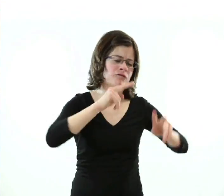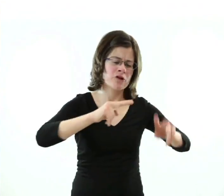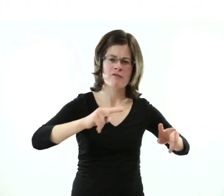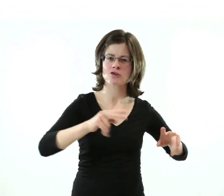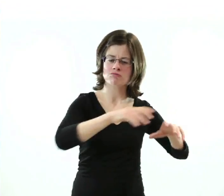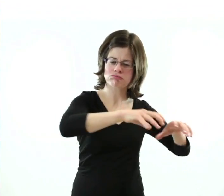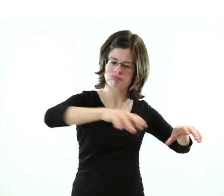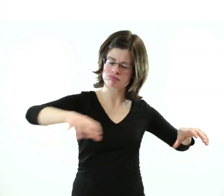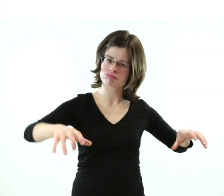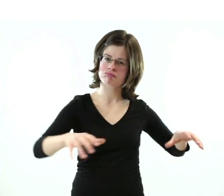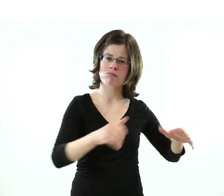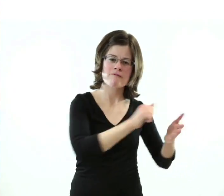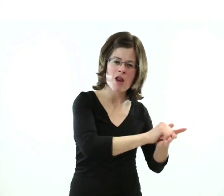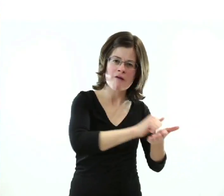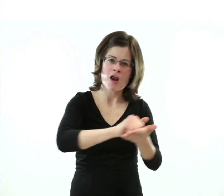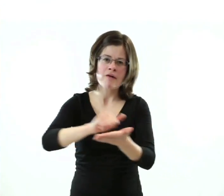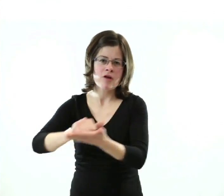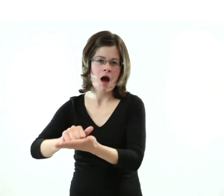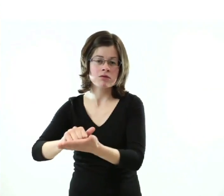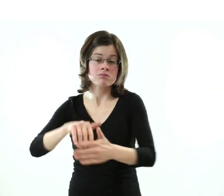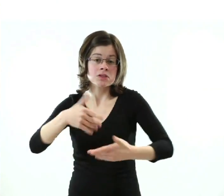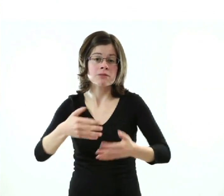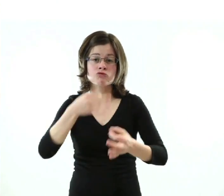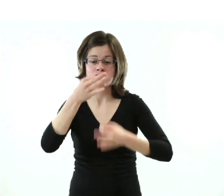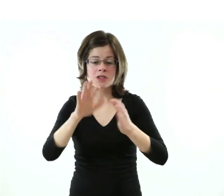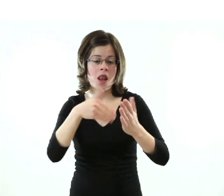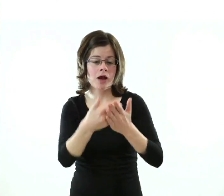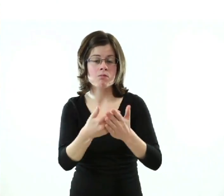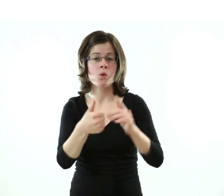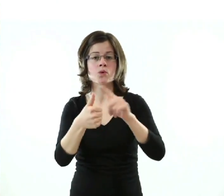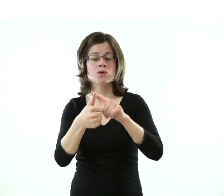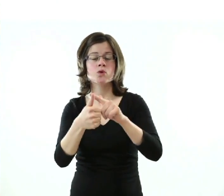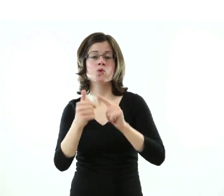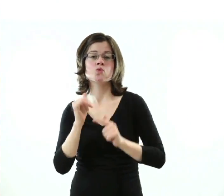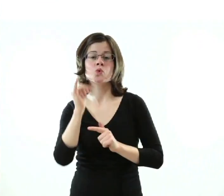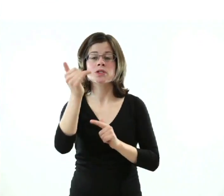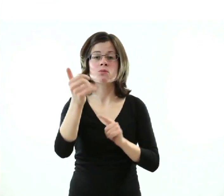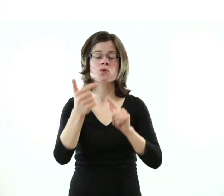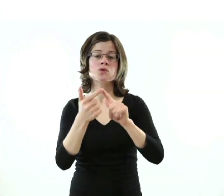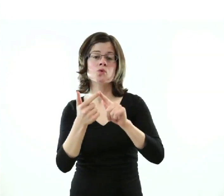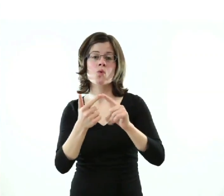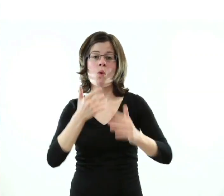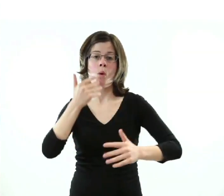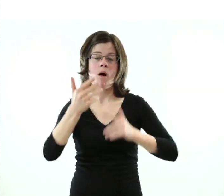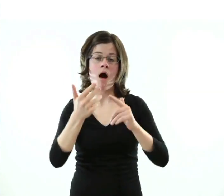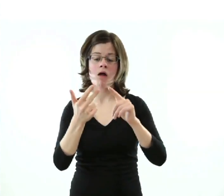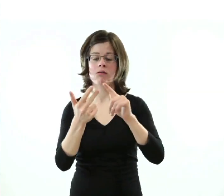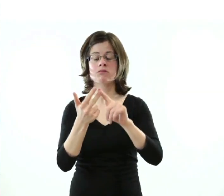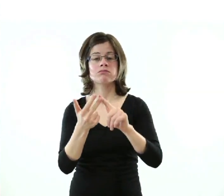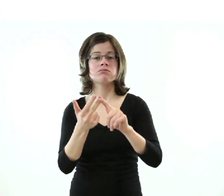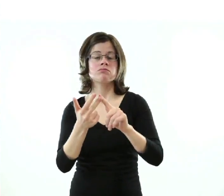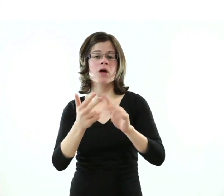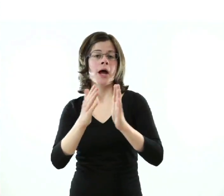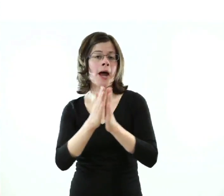die mit Nischenprodukten, aber auch mit sehr, sehr speziellen Angeboten im Bereich Tourismus, aber auch der Belletristik hier präsent sind,